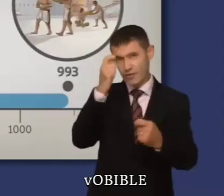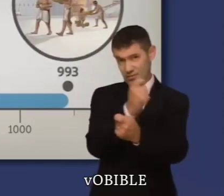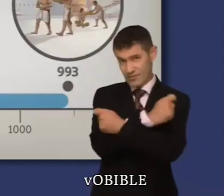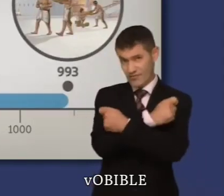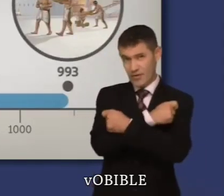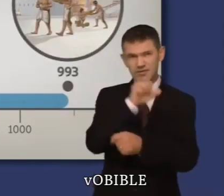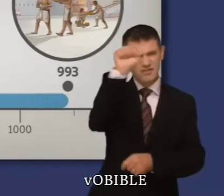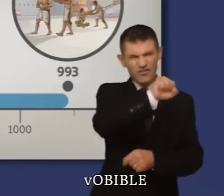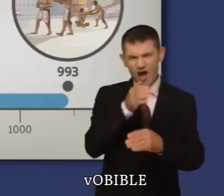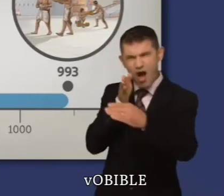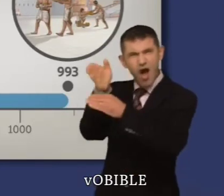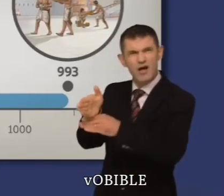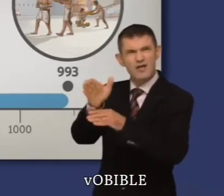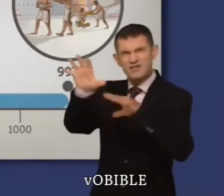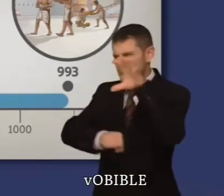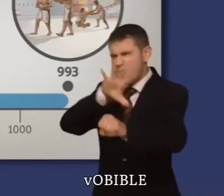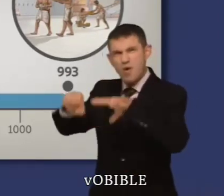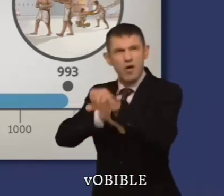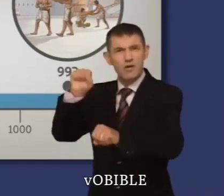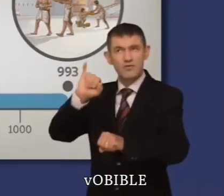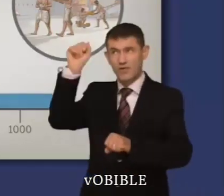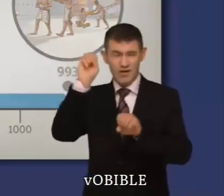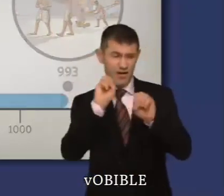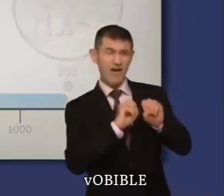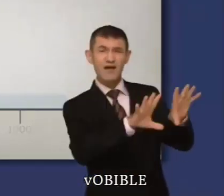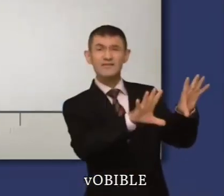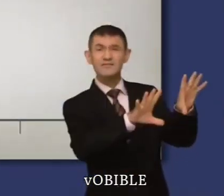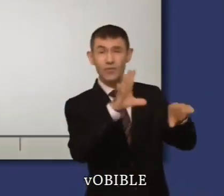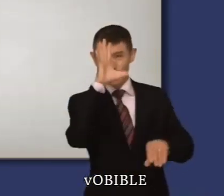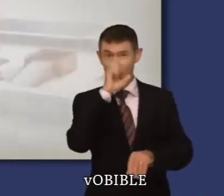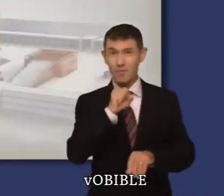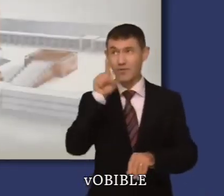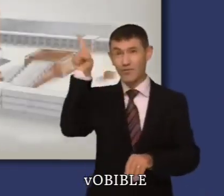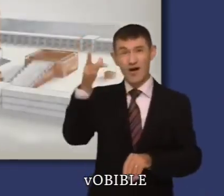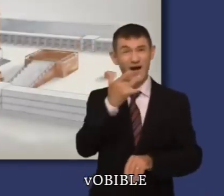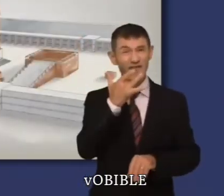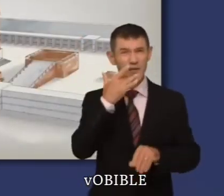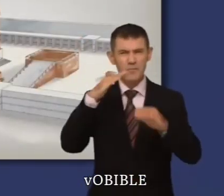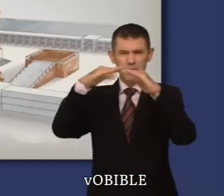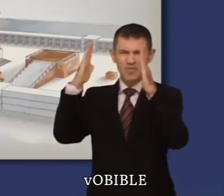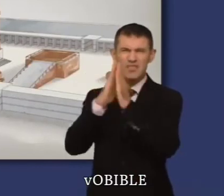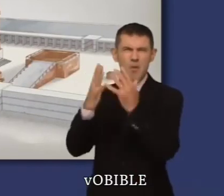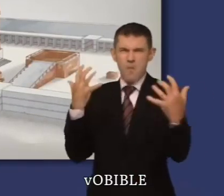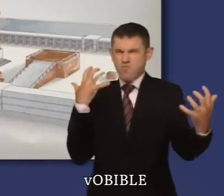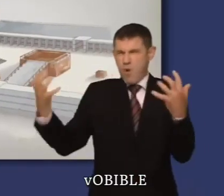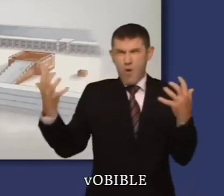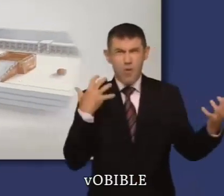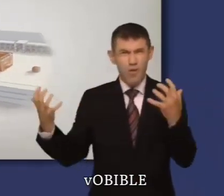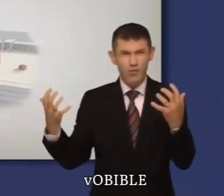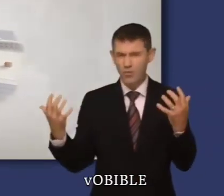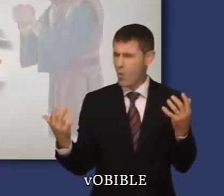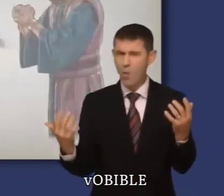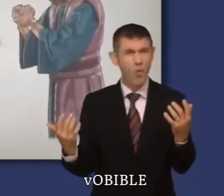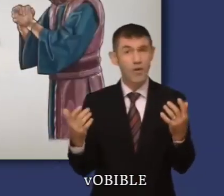Pharaon Chéchonk de piller les trésors du temple. Cela montre que ce qui fait plaisir à Jéhovah, ce n'est pas des bâtiments impressionnants,